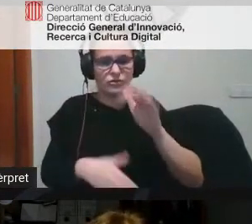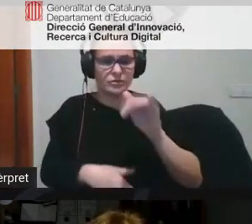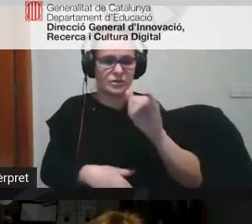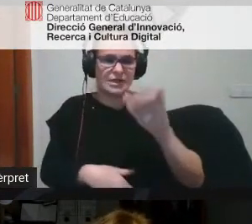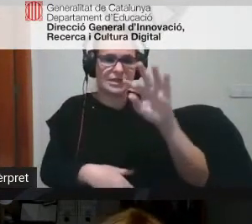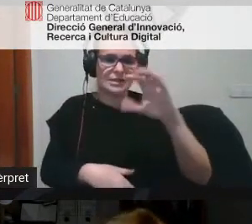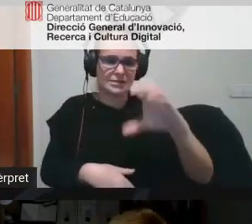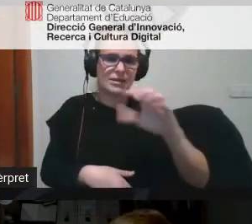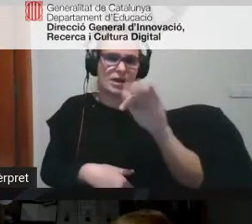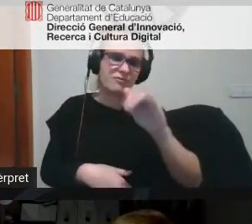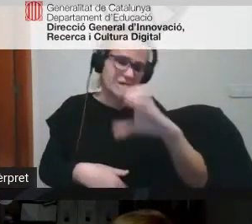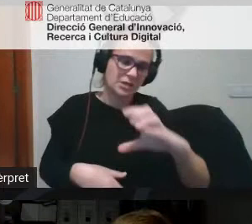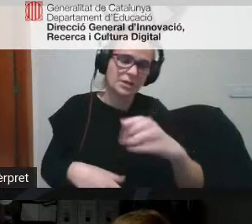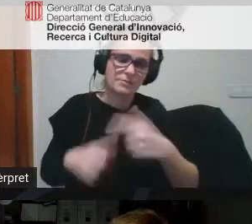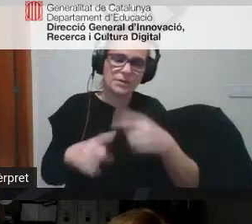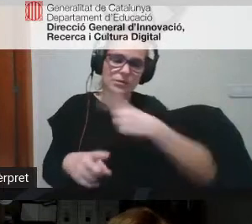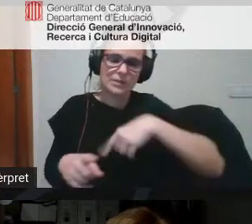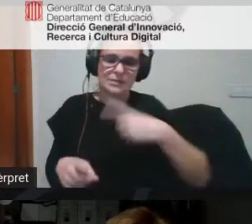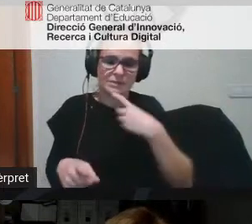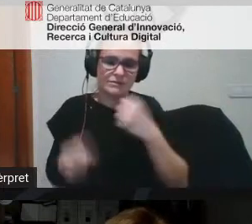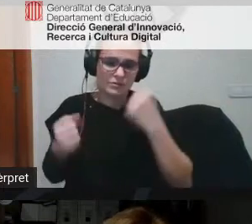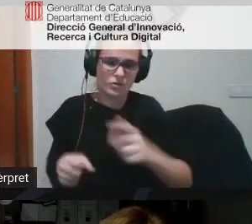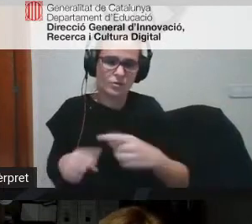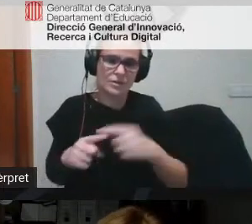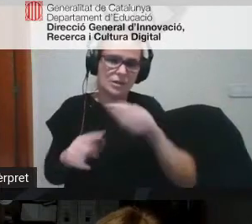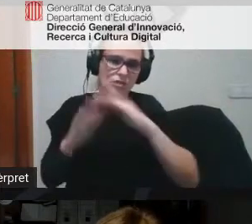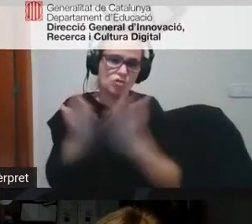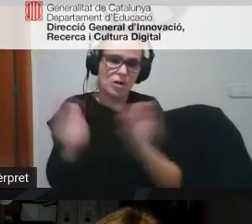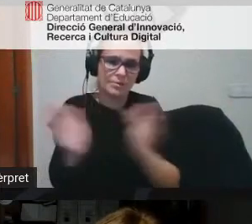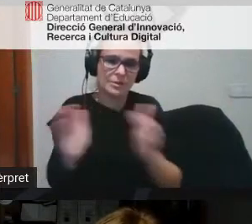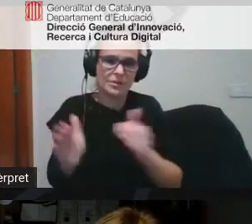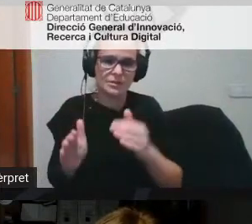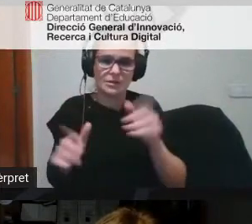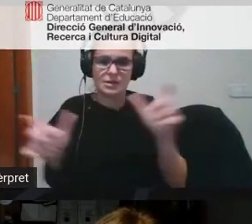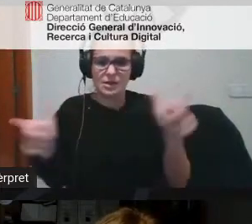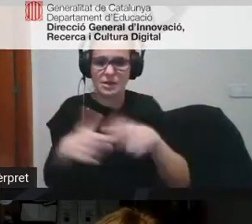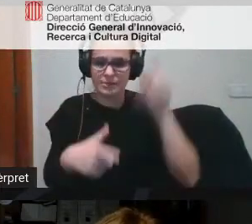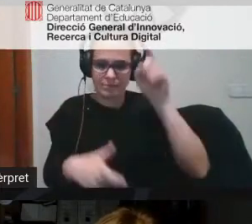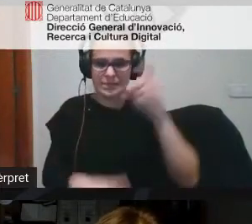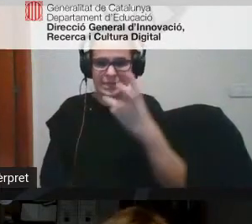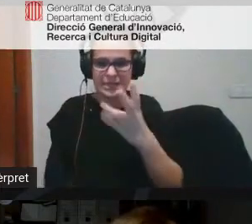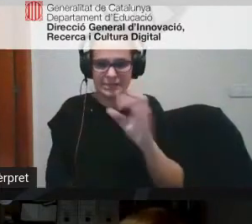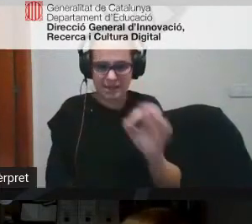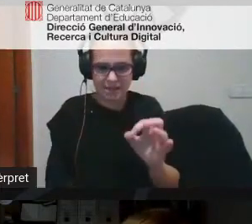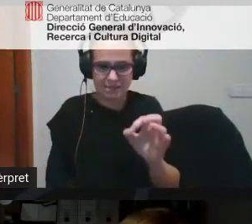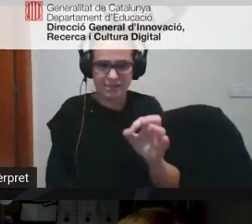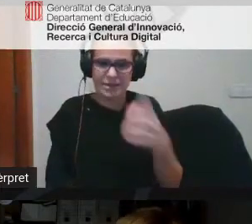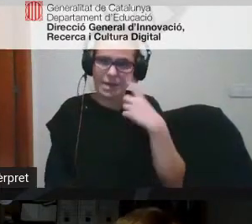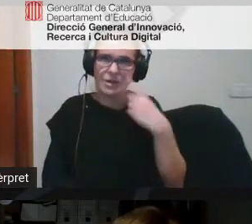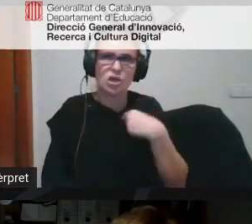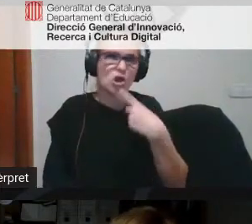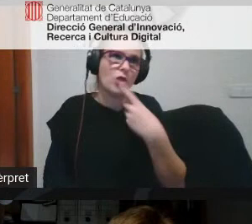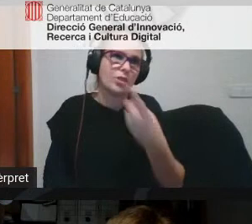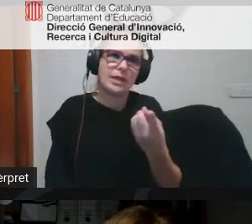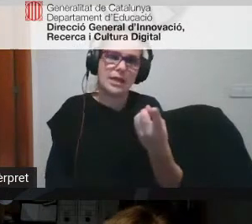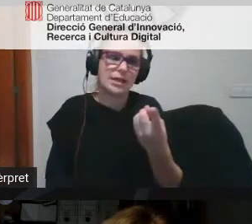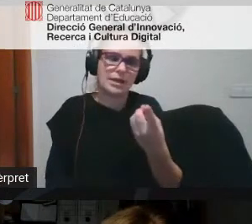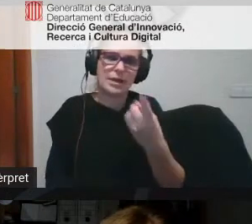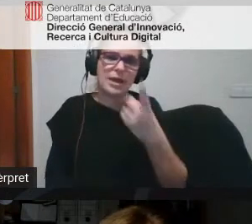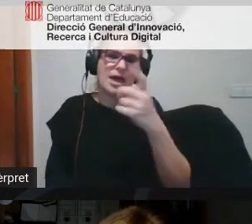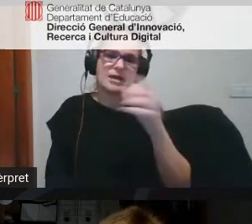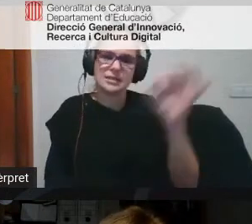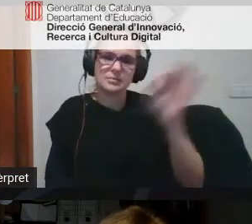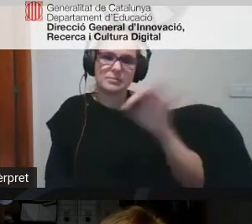costat tant perquè clar és una escola més petita som 30 mestres i a veure no diré que assisteix al 100%